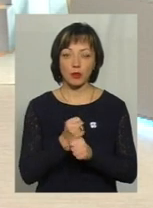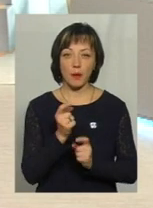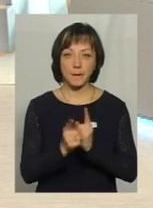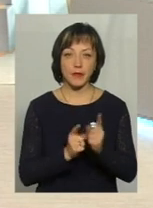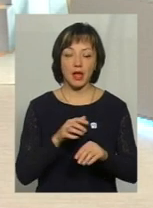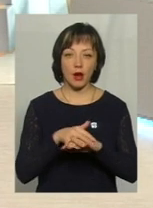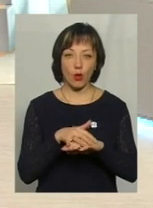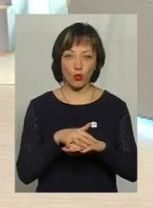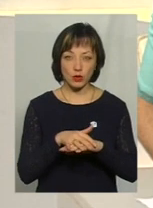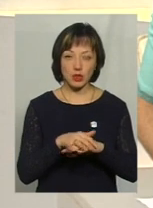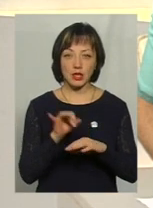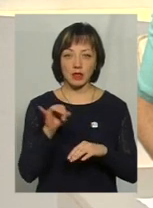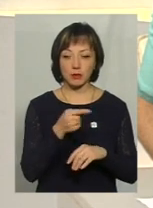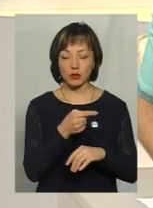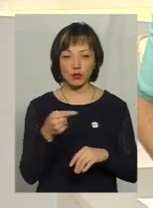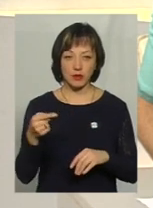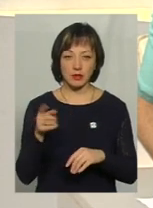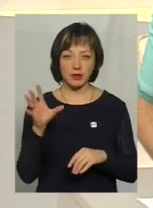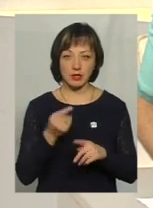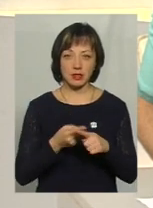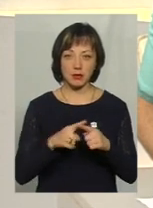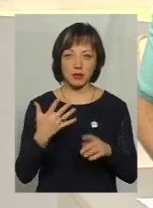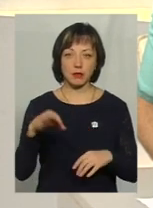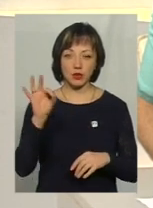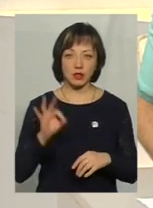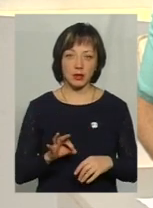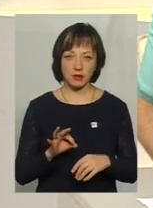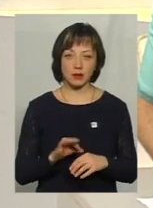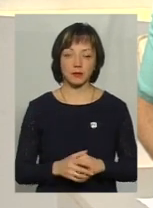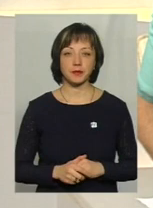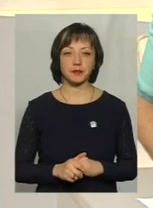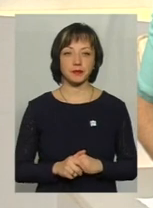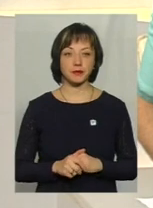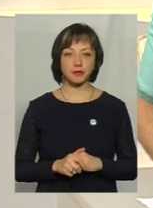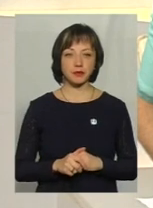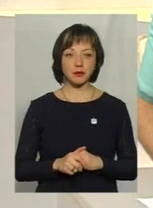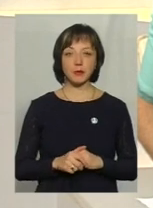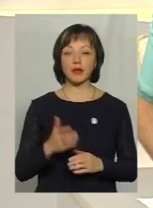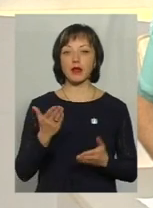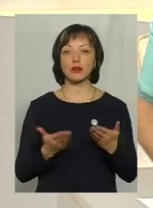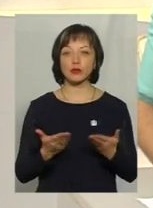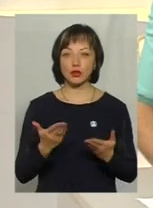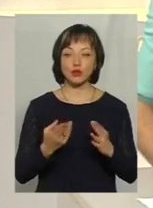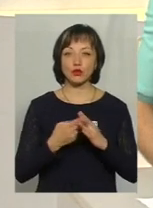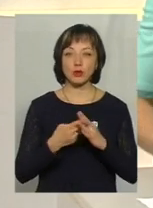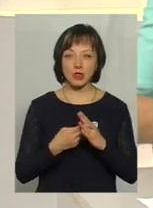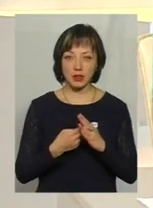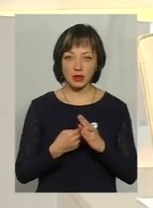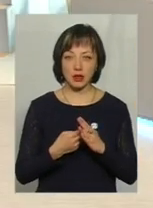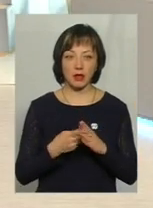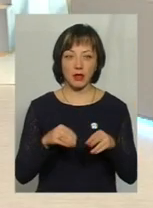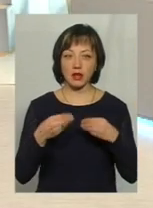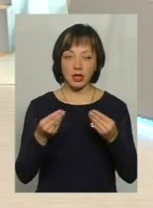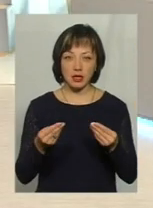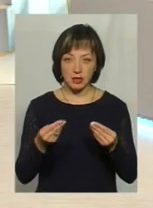перерахунок і замінусувати все 50%, так і за вересень. Бо якщо субсидія не